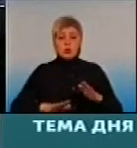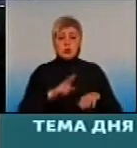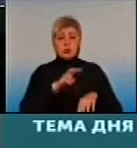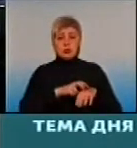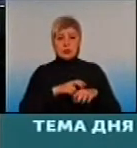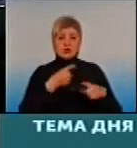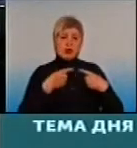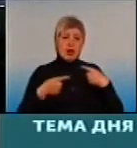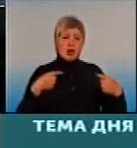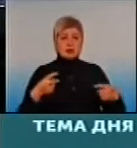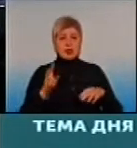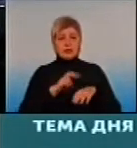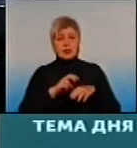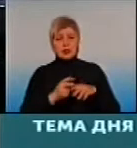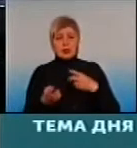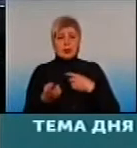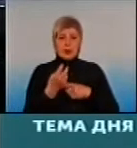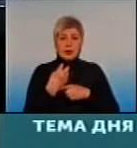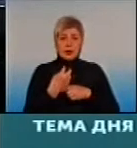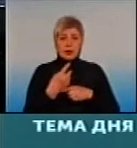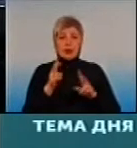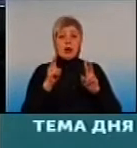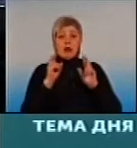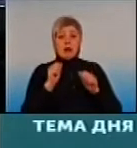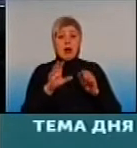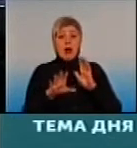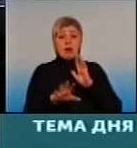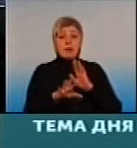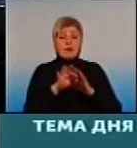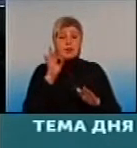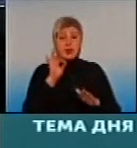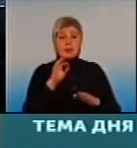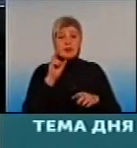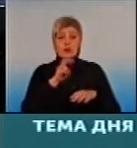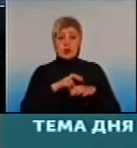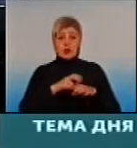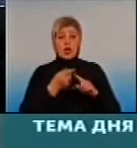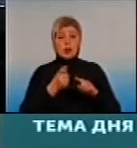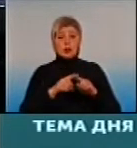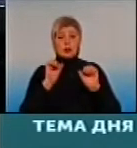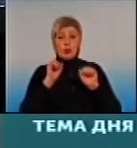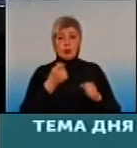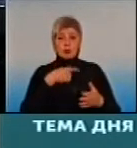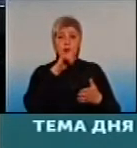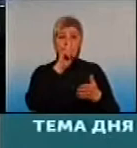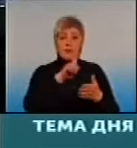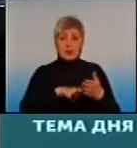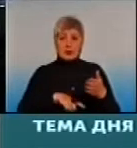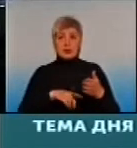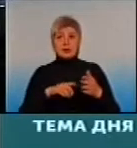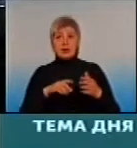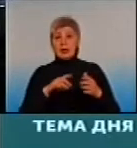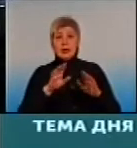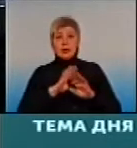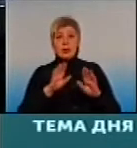там іноді приходили. От, как мне выбирать врача, котрому я змогу доверять, а потім не